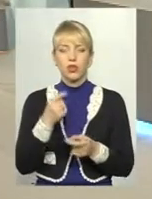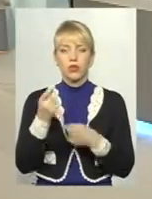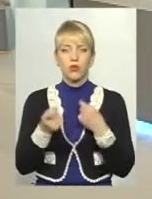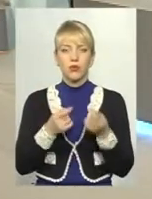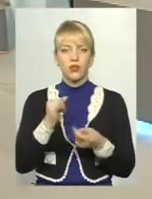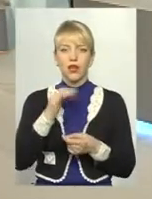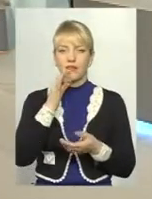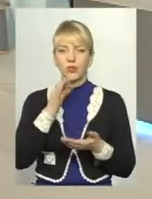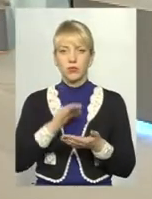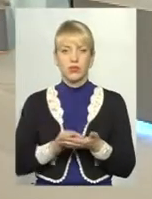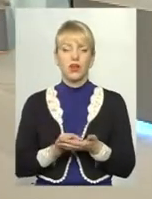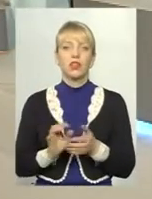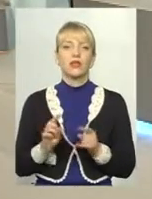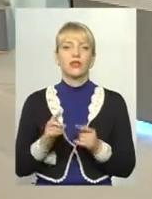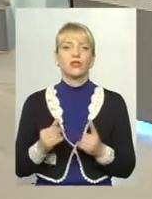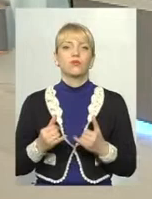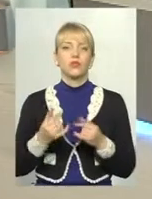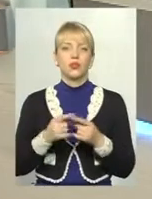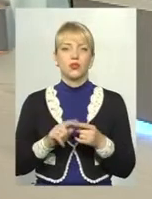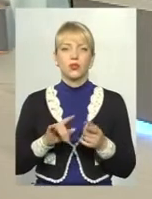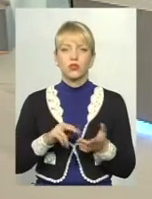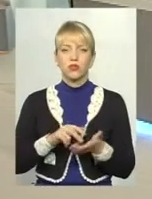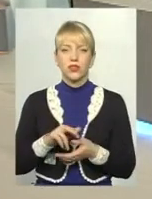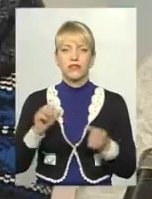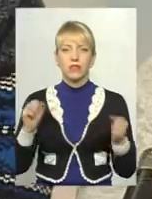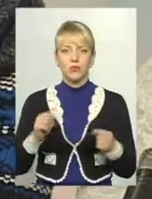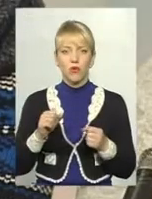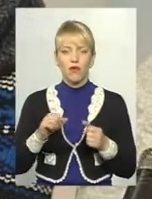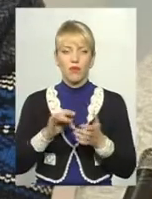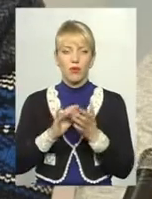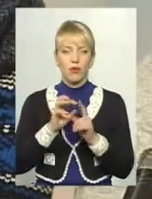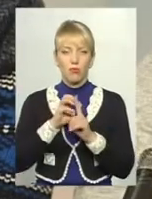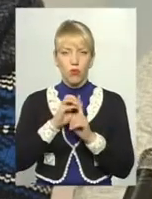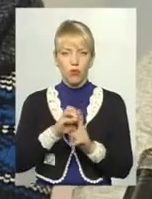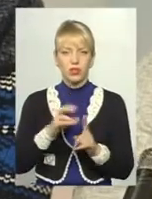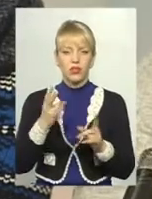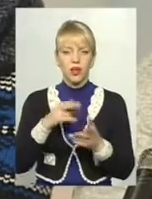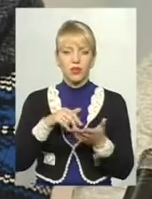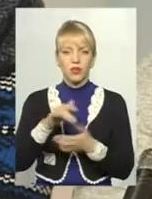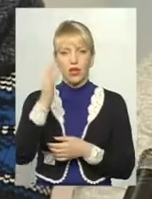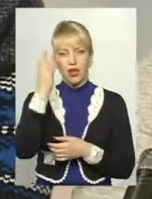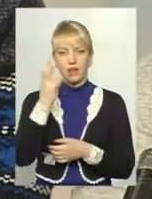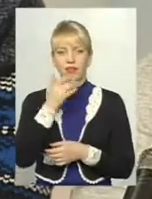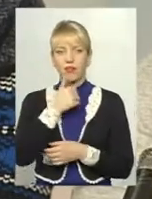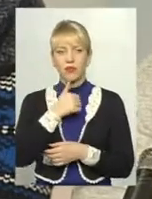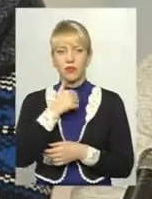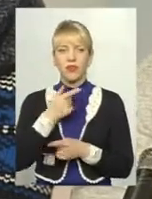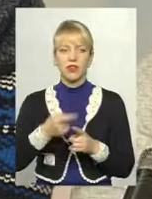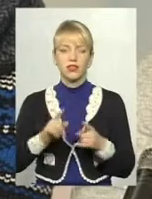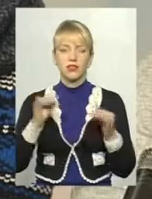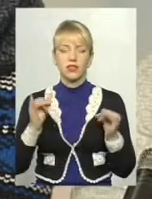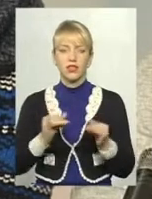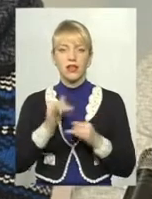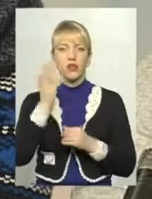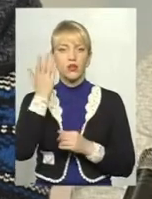відповідальна. І для того, щоб йти в зимові походи, спочатку треба пройти літні випробування. Але це дуже цікаво.